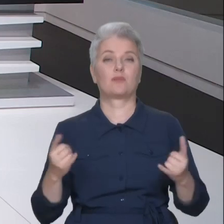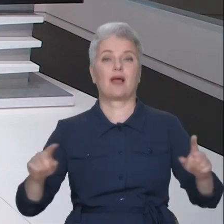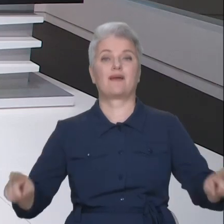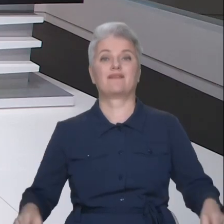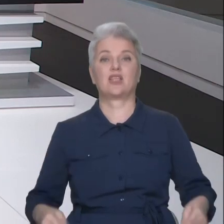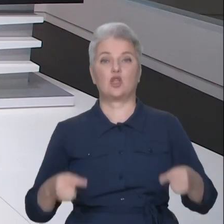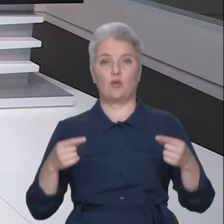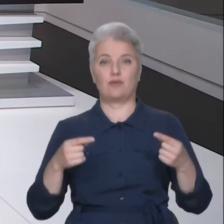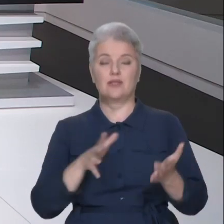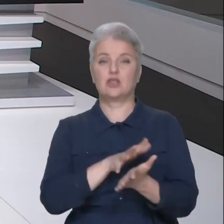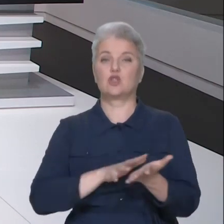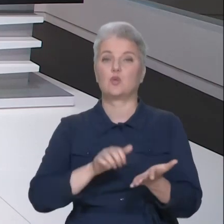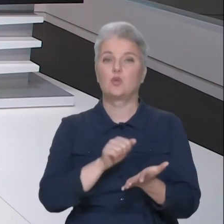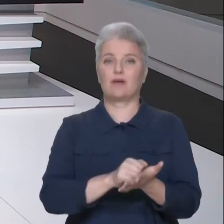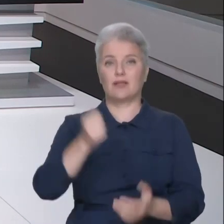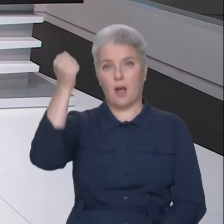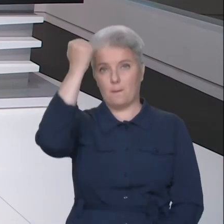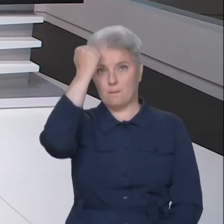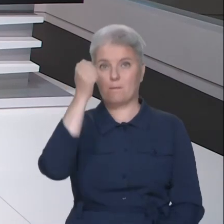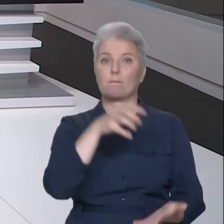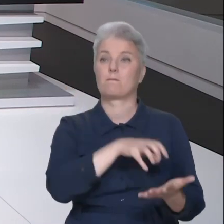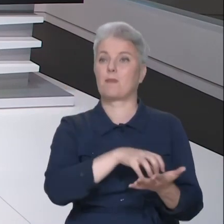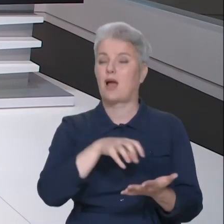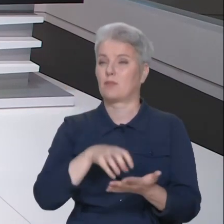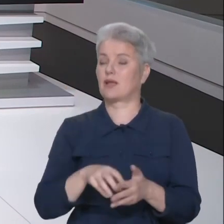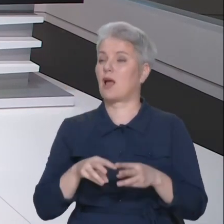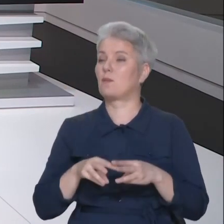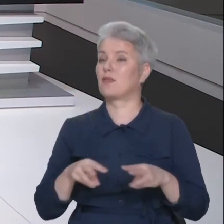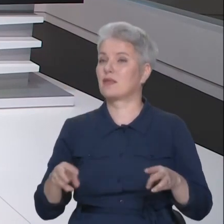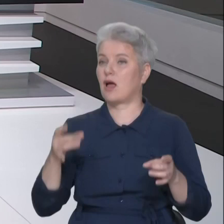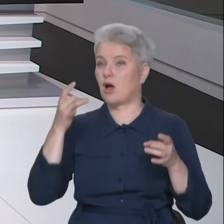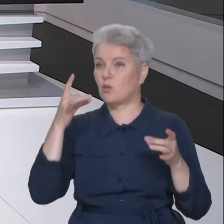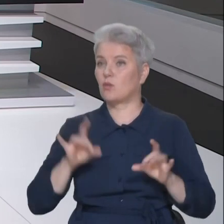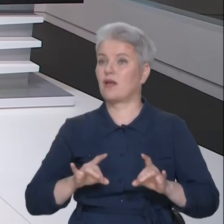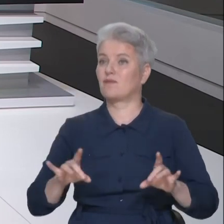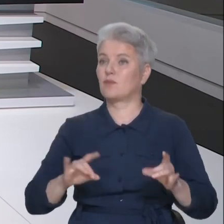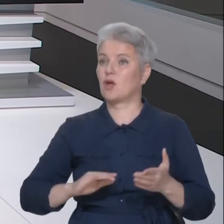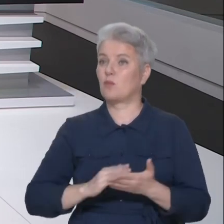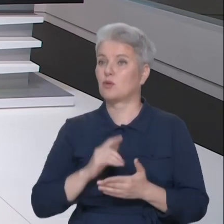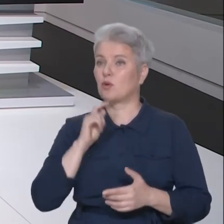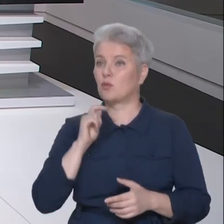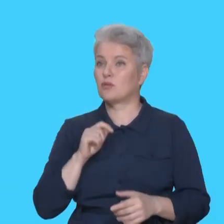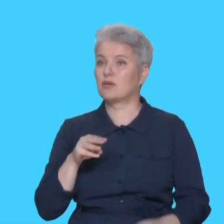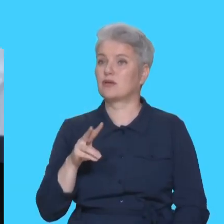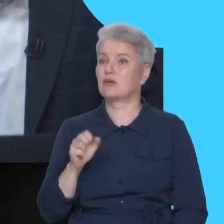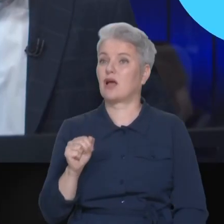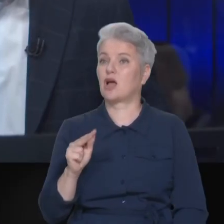Долучаємо до нашого ефіру Олександра Ткаченка, міністра культури та інформаційної політики України. Пане Олександре, мої вітання вам.